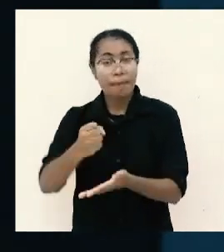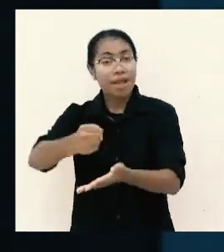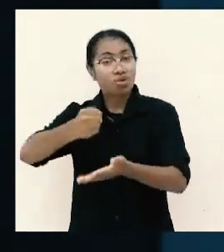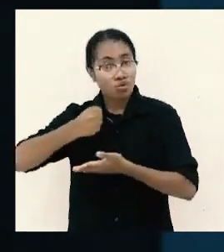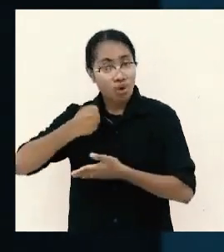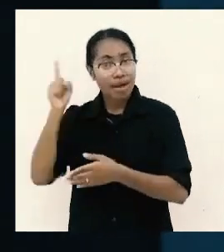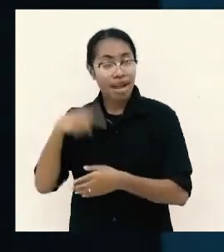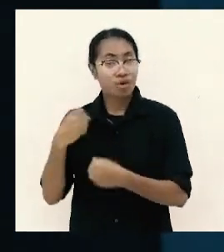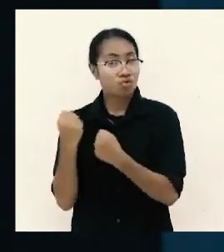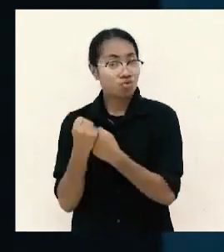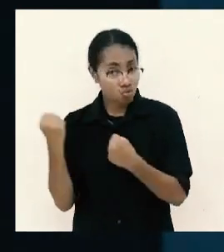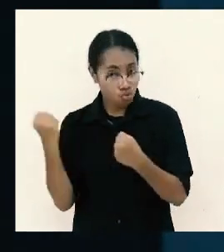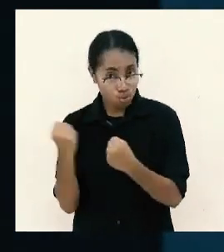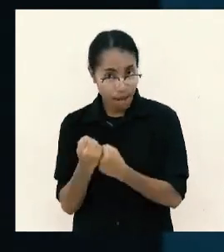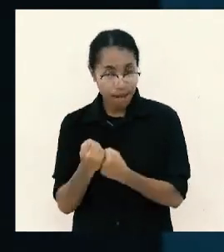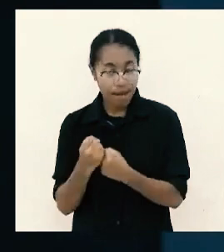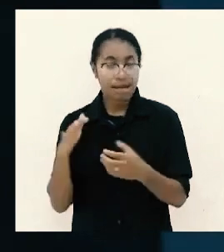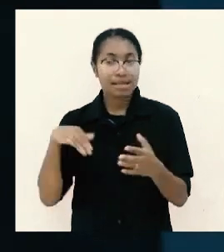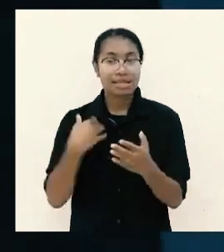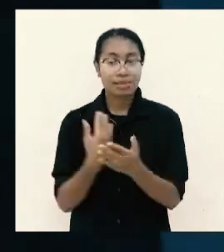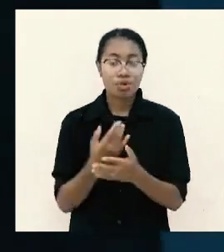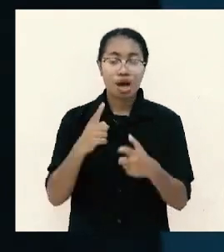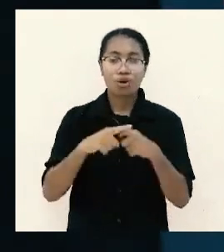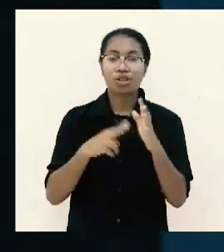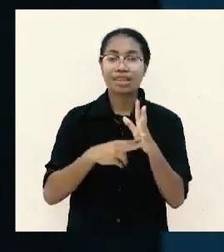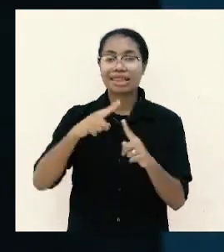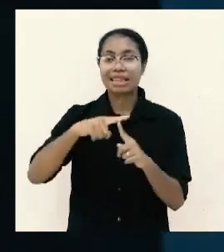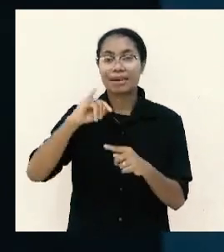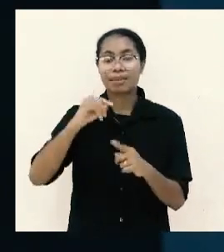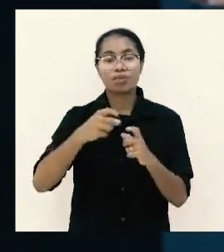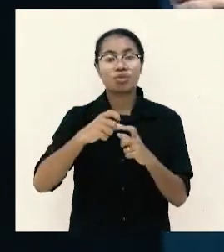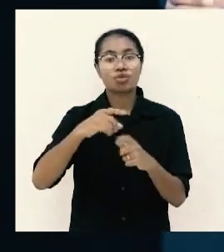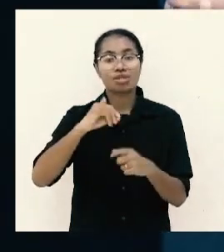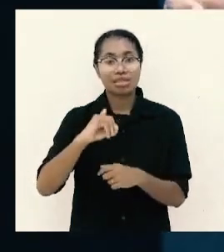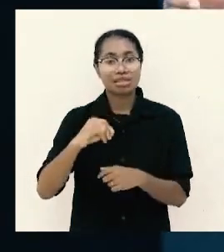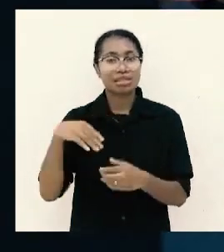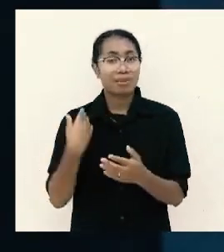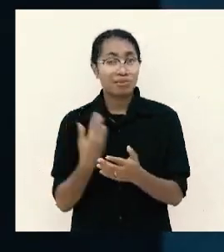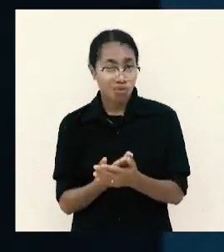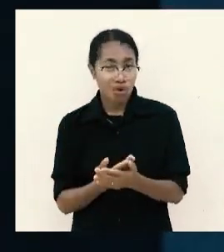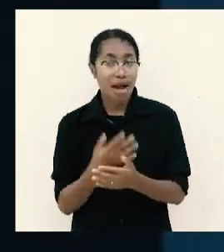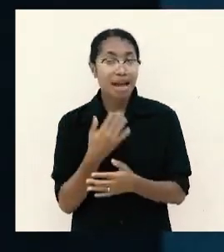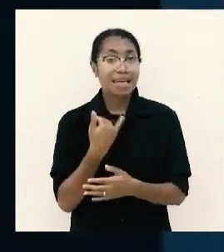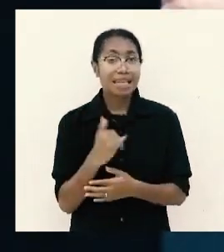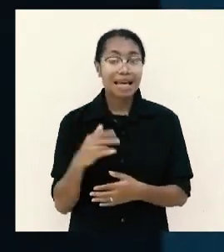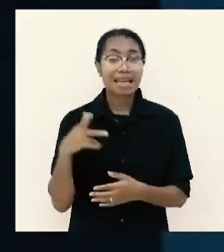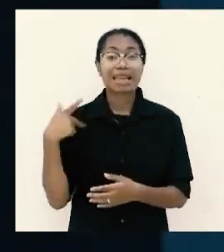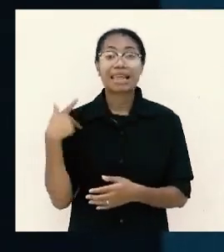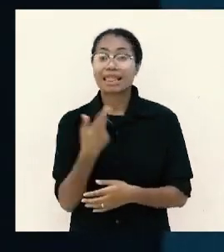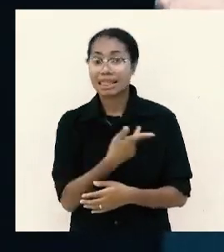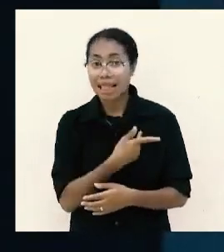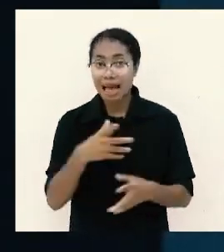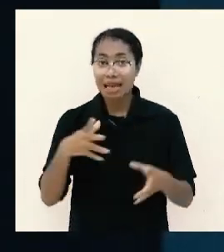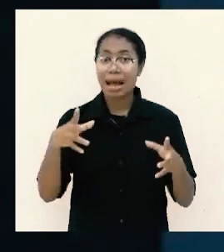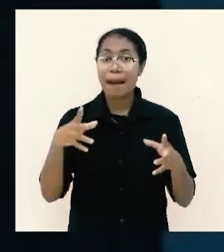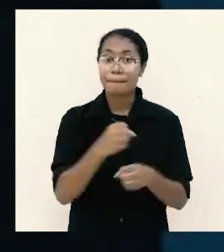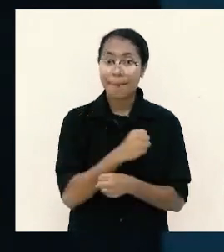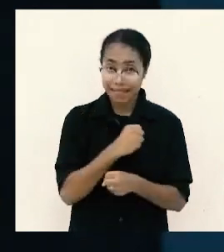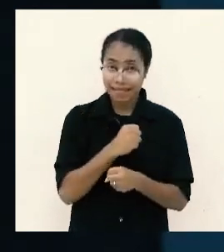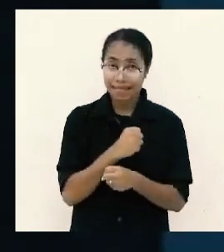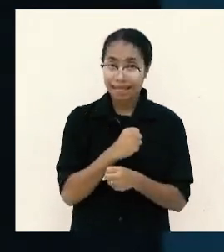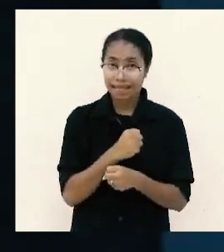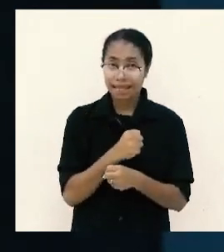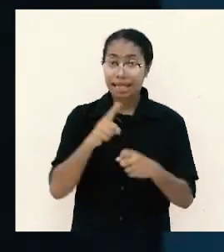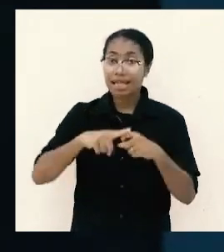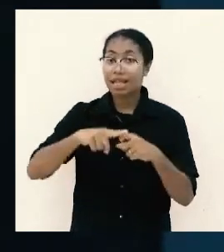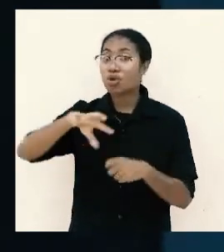dukungan semua kontribusi semua sokongan yang kita dapatkan yang saudara